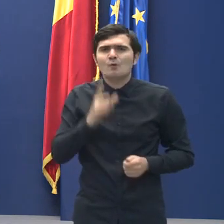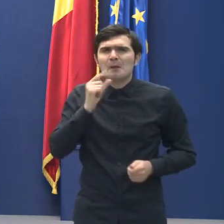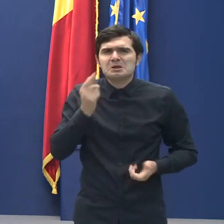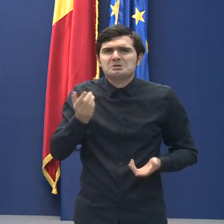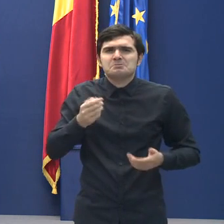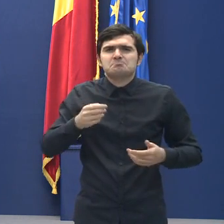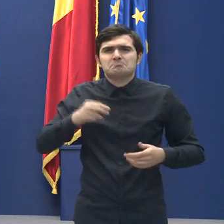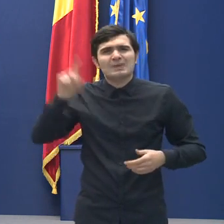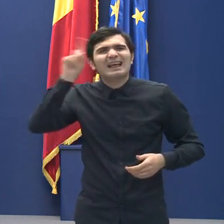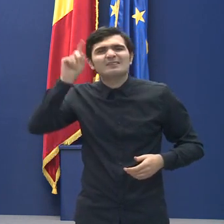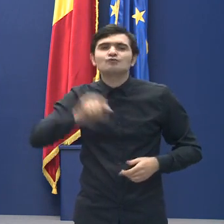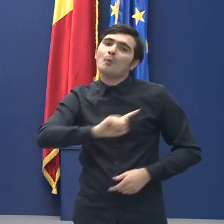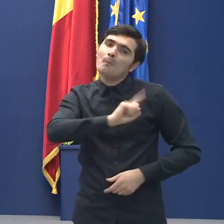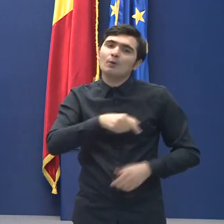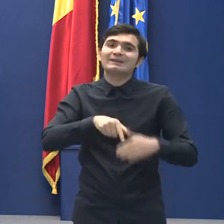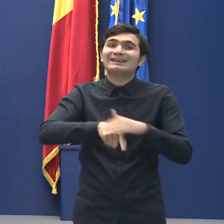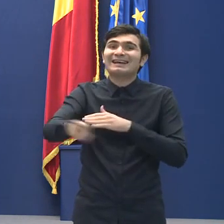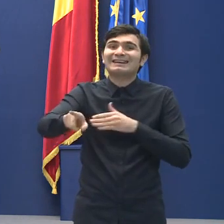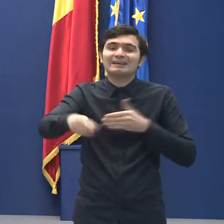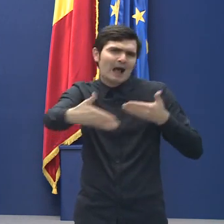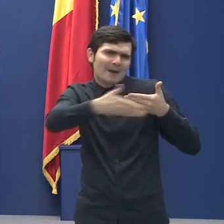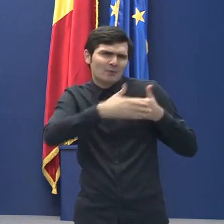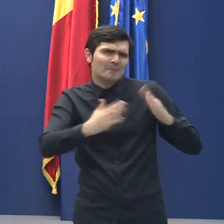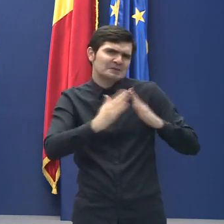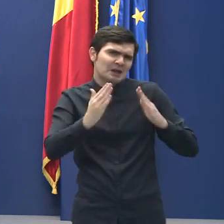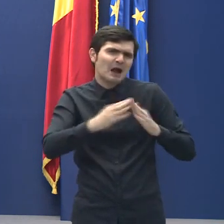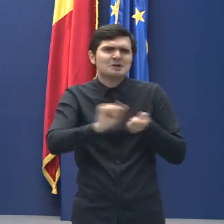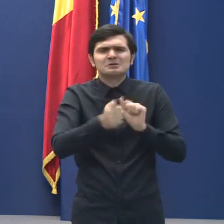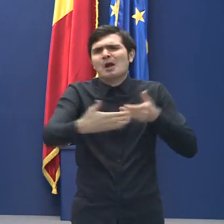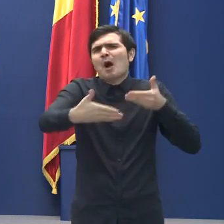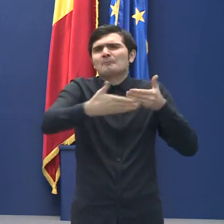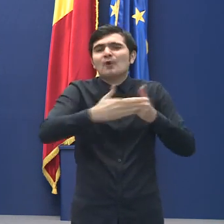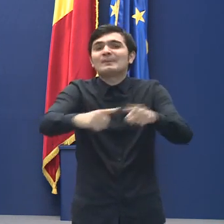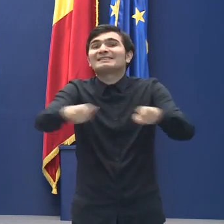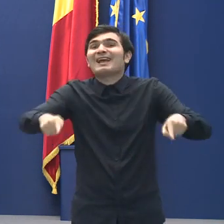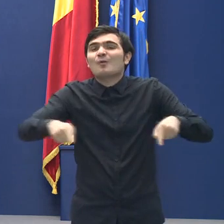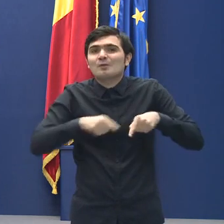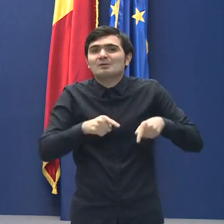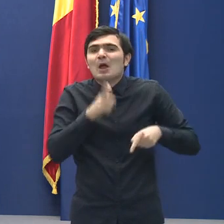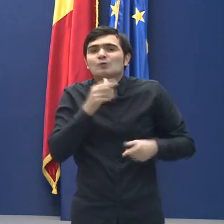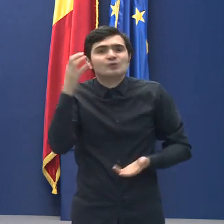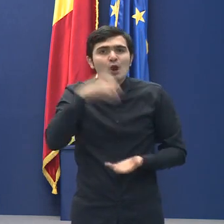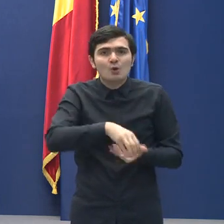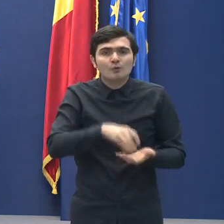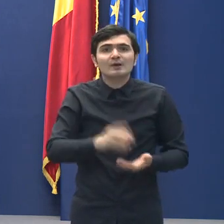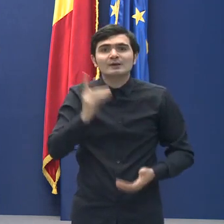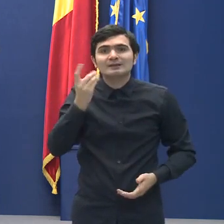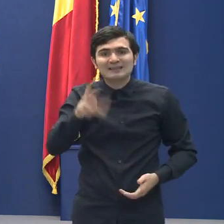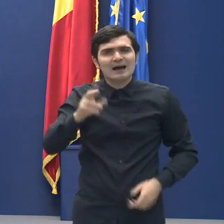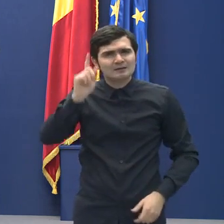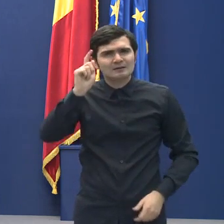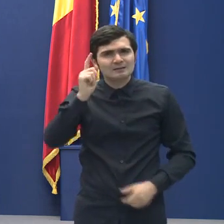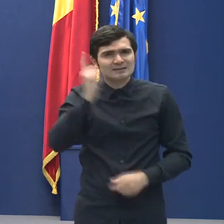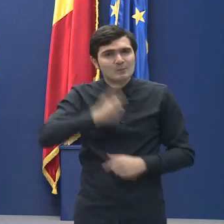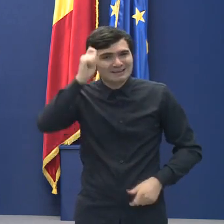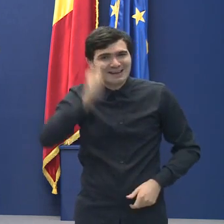ieși în proximitatea casei, în afara curții sau a imobilului în care locuiesc, respectând regulile